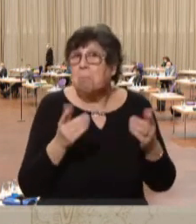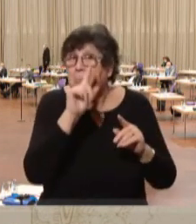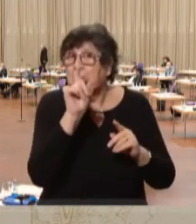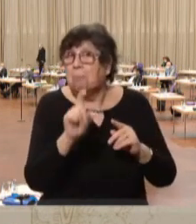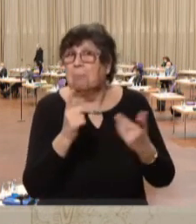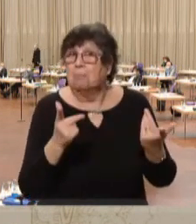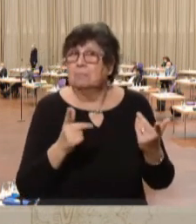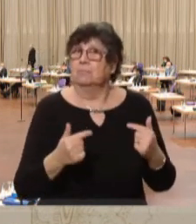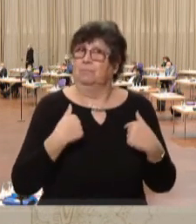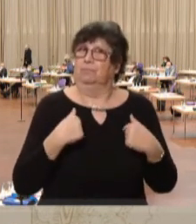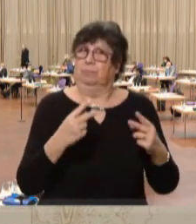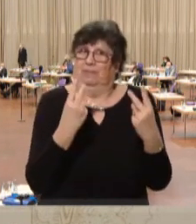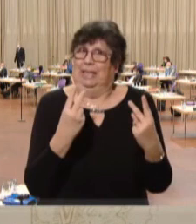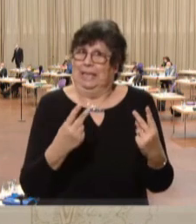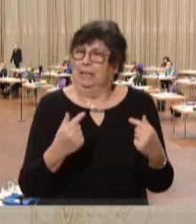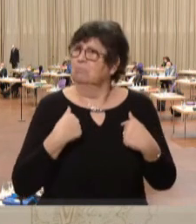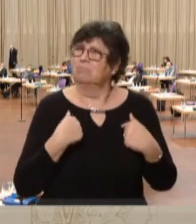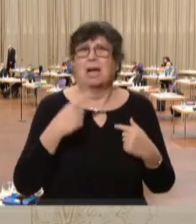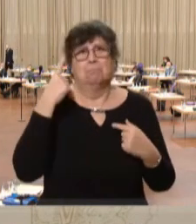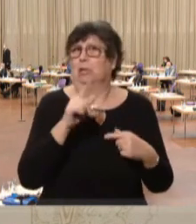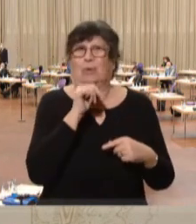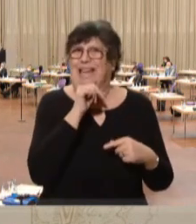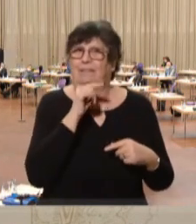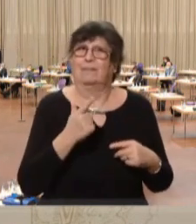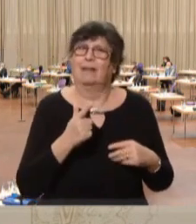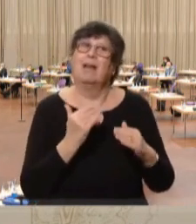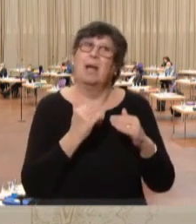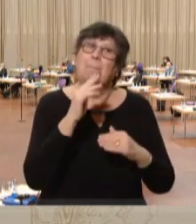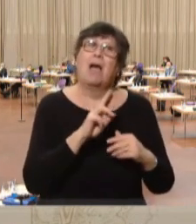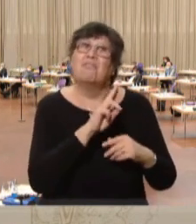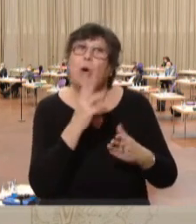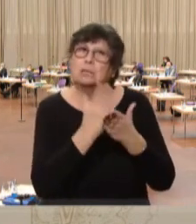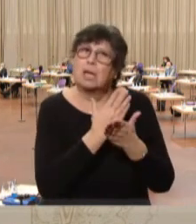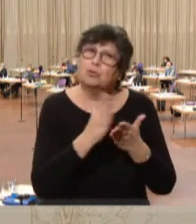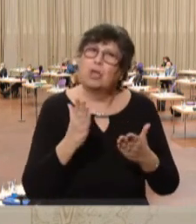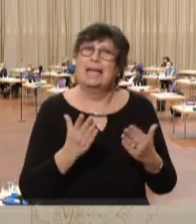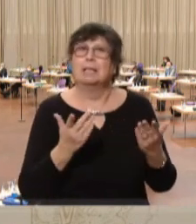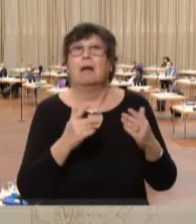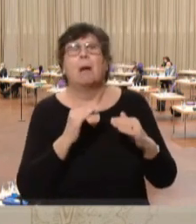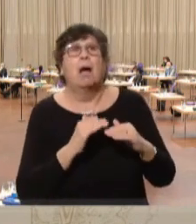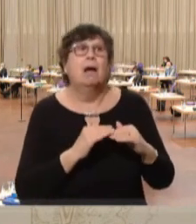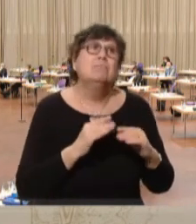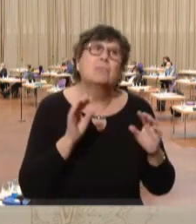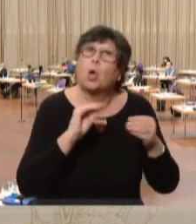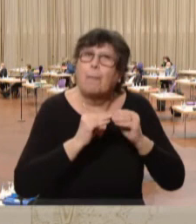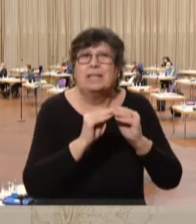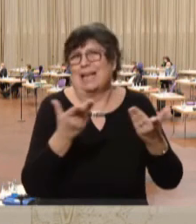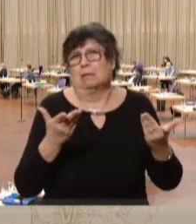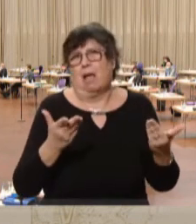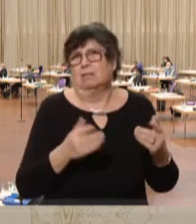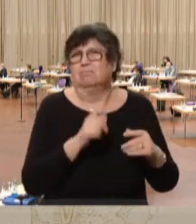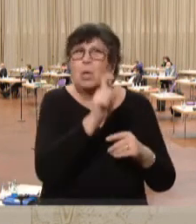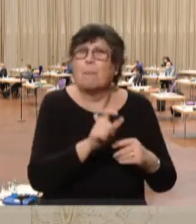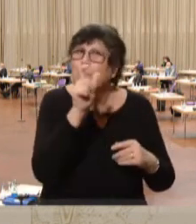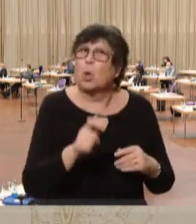muss es ja uns gehen. Wir sagen nein. Mehr Volksentscheide mit deutlich geringeren Hürden, das würde den Bürgerinnen und Bürger